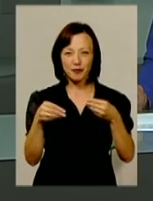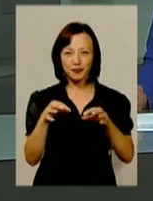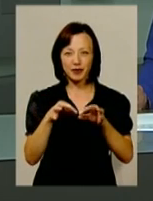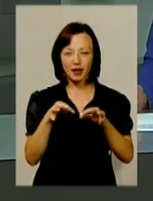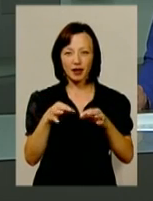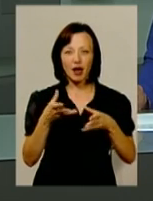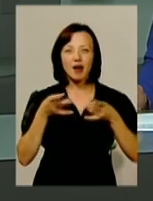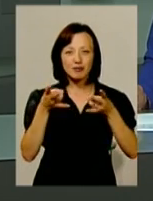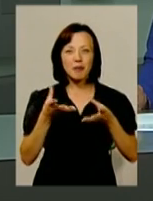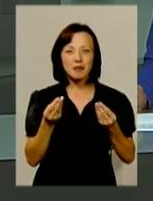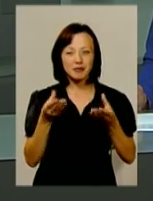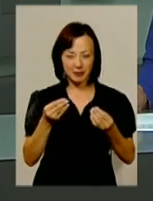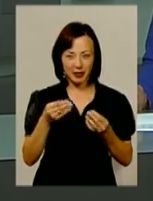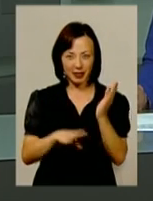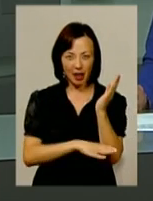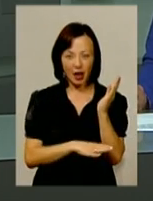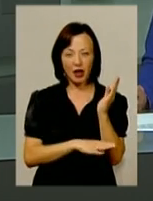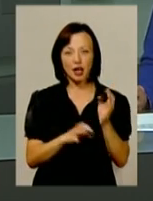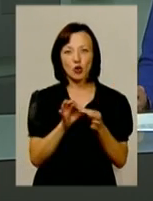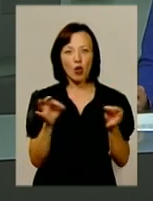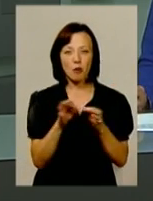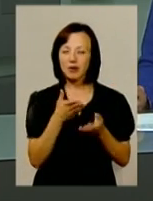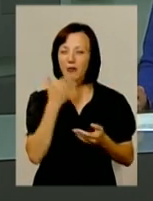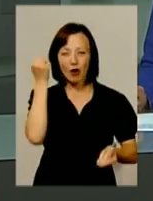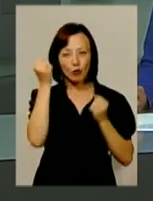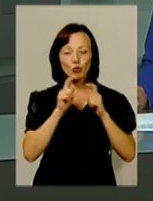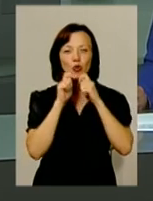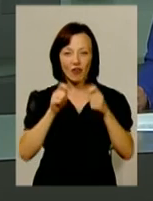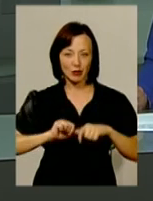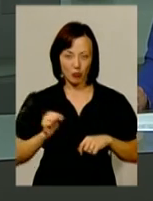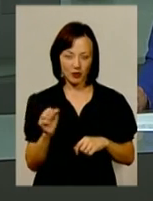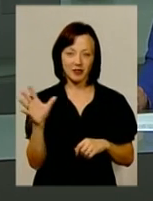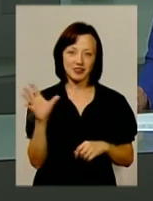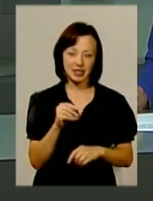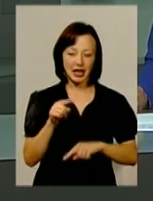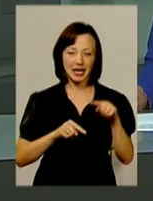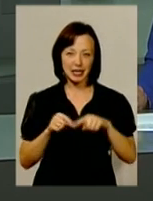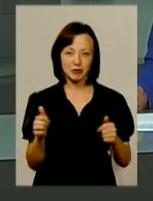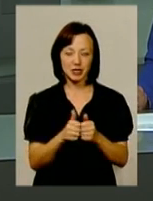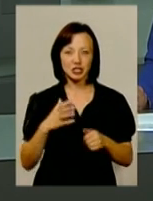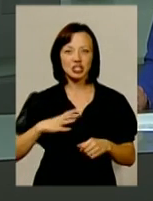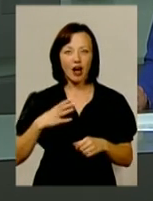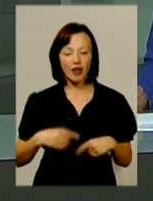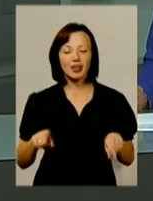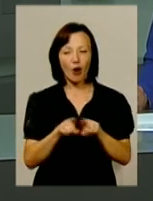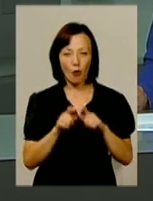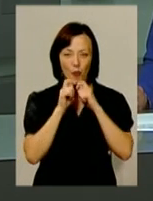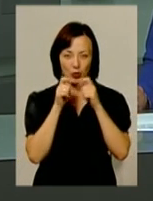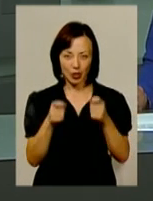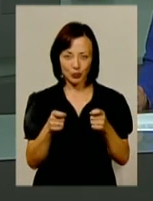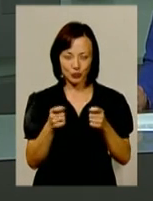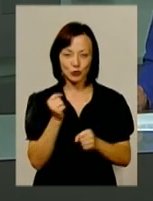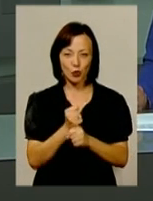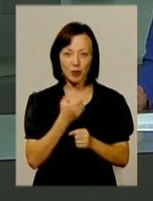вже давно немає клопоту, що подарувати подругам на іменини. Бо всі її рідні і близькі чекають саме такого презенту,